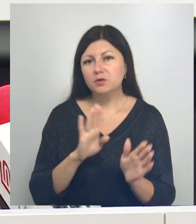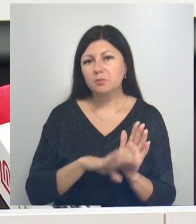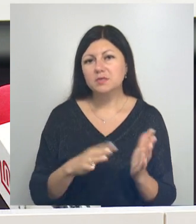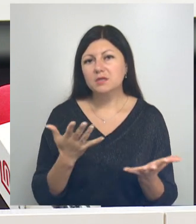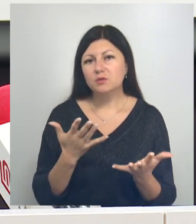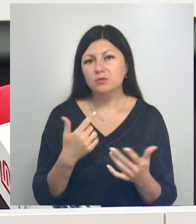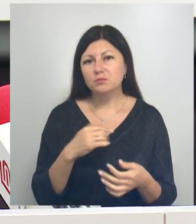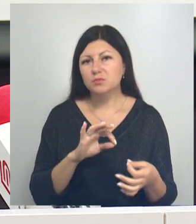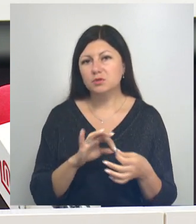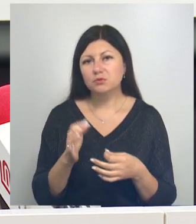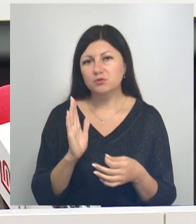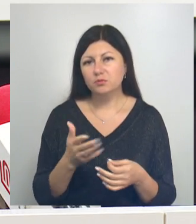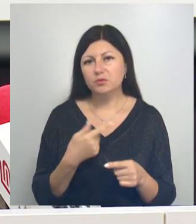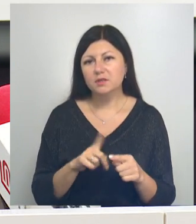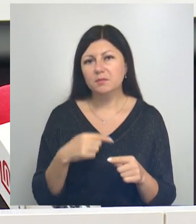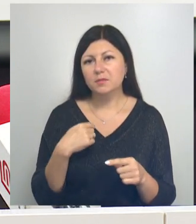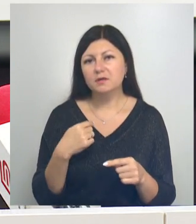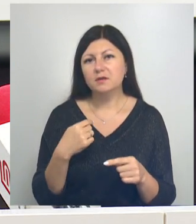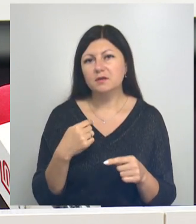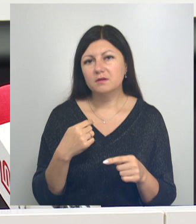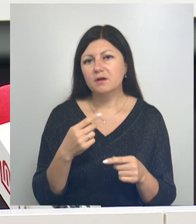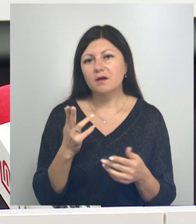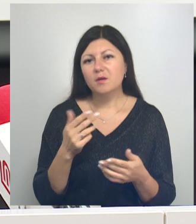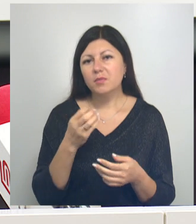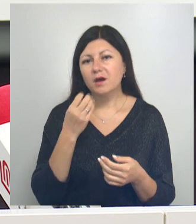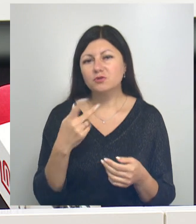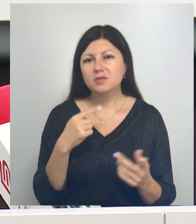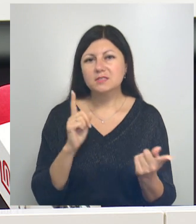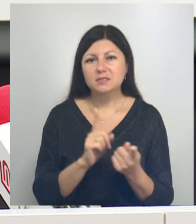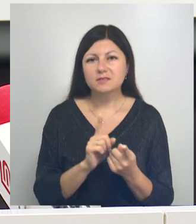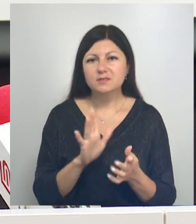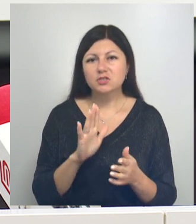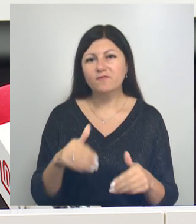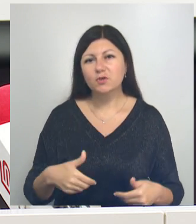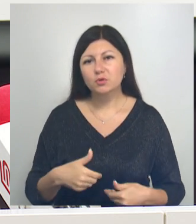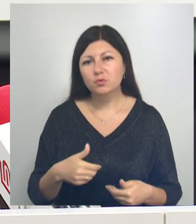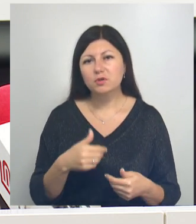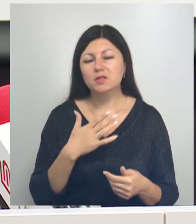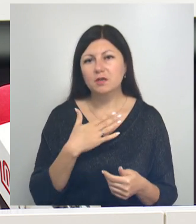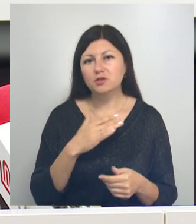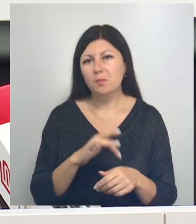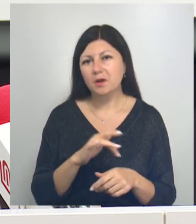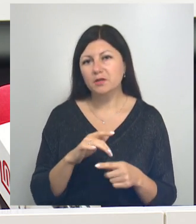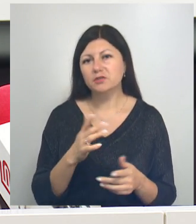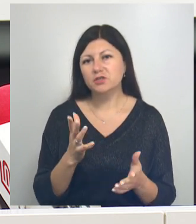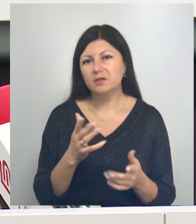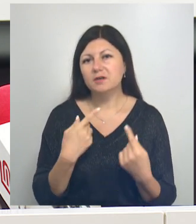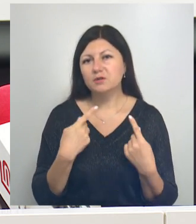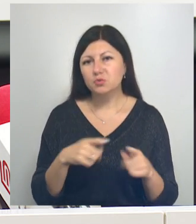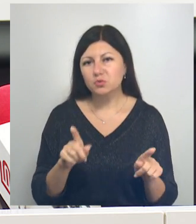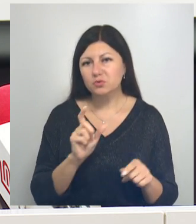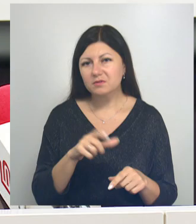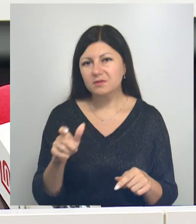нам сложно будет. Это мы как бы хорошо там не встречали в Туле, наши болельщики все-таки, они другие,